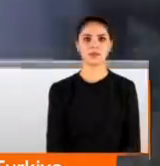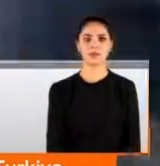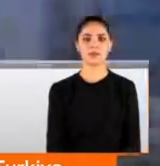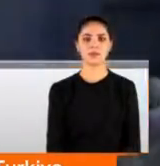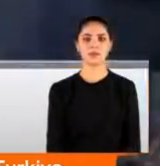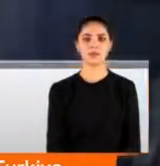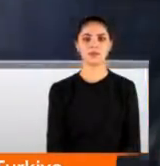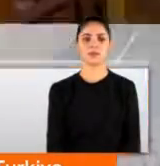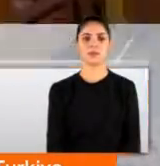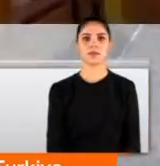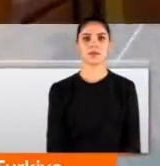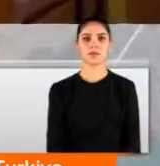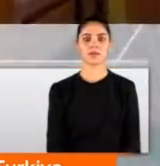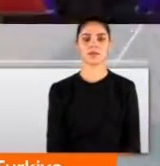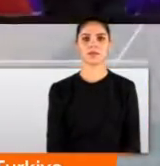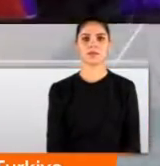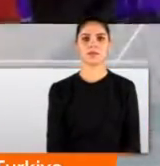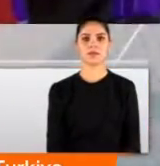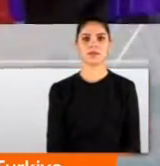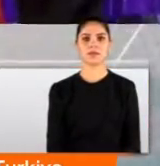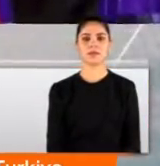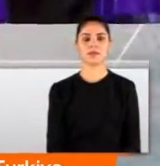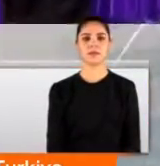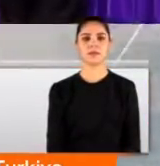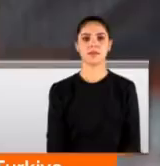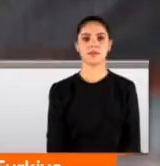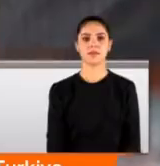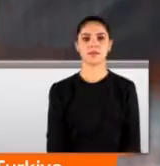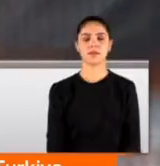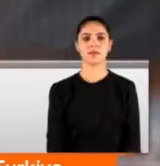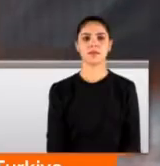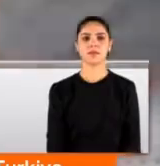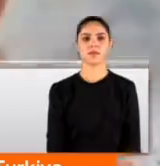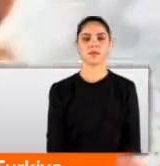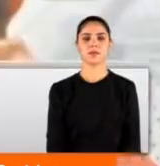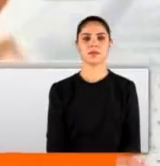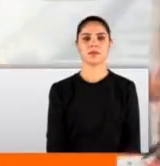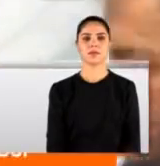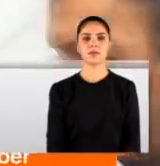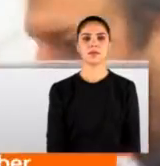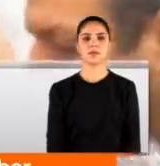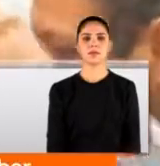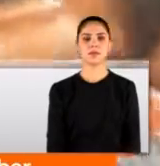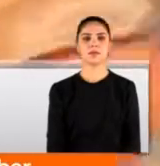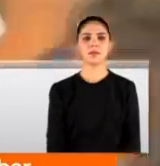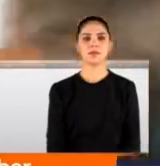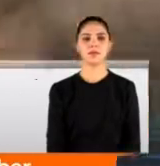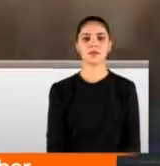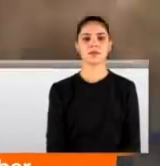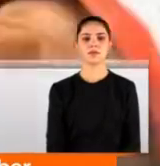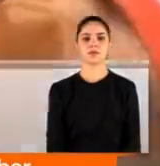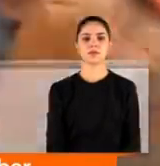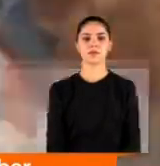Genel başkanları Selahattin Demirtaş'a terörist dedi. Ama kendisi mafya liderleriyle